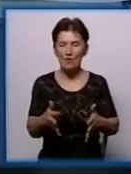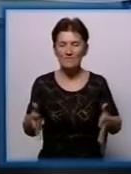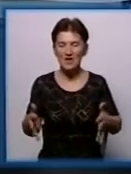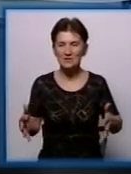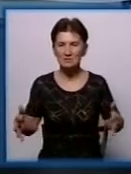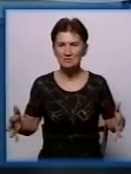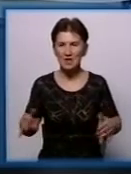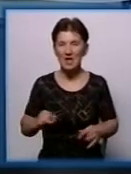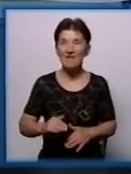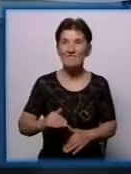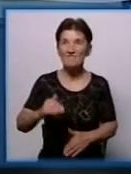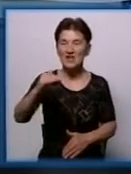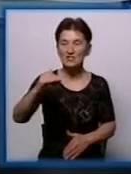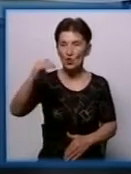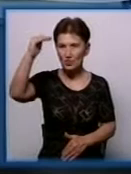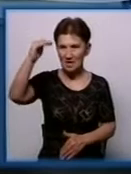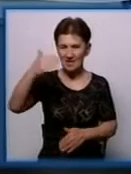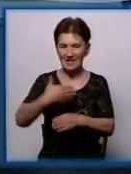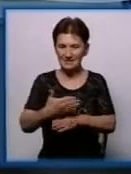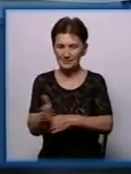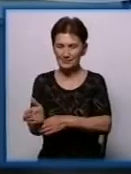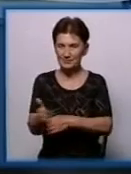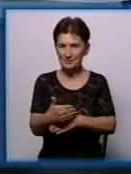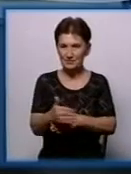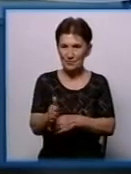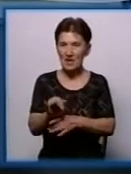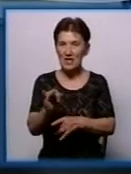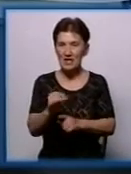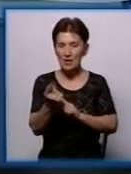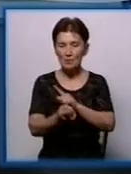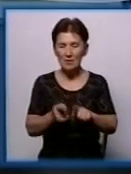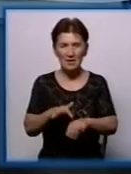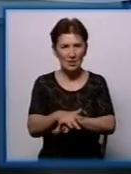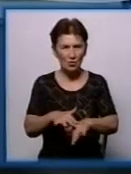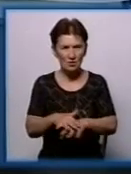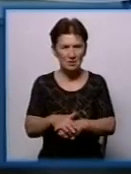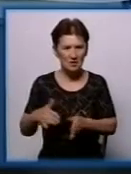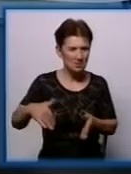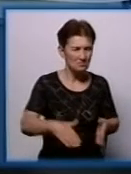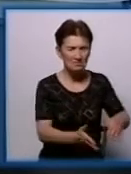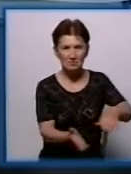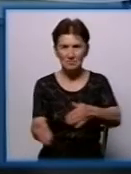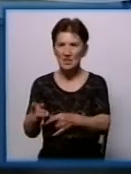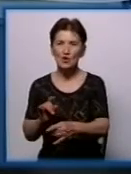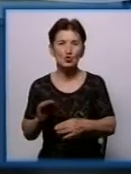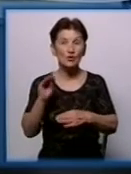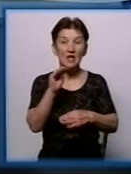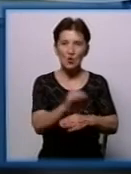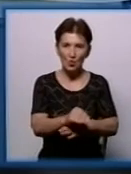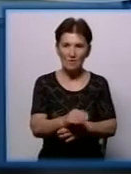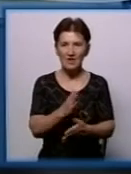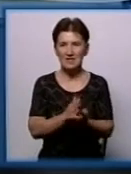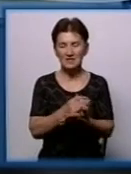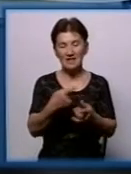виходів. І перерахунок шляхів евакуації. Додатково влаштовують в інших